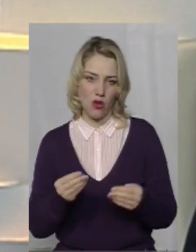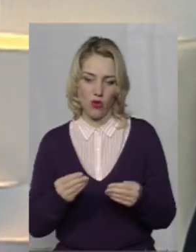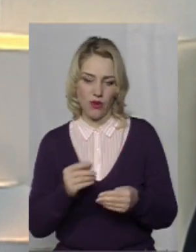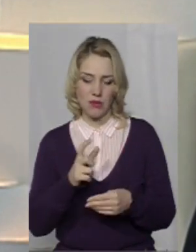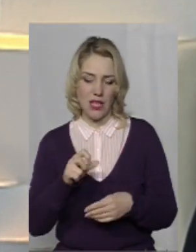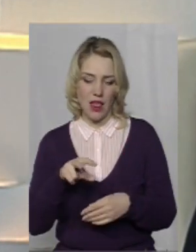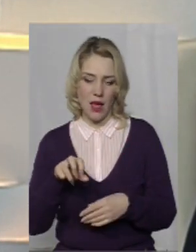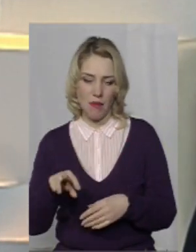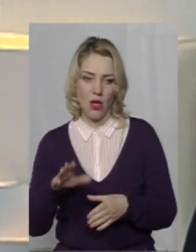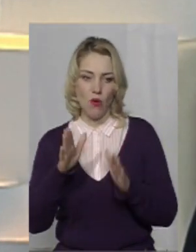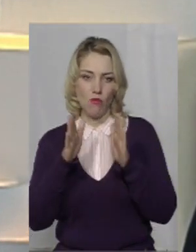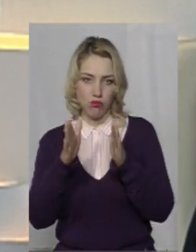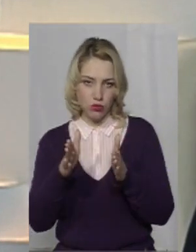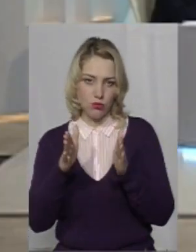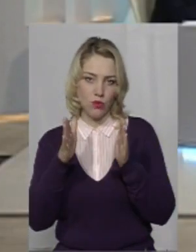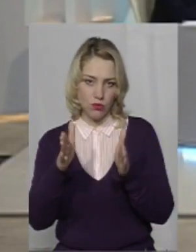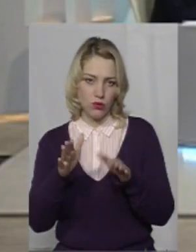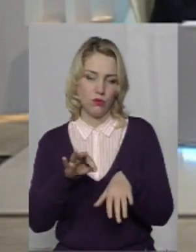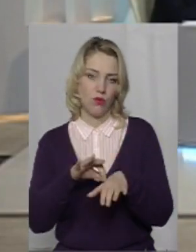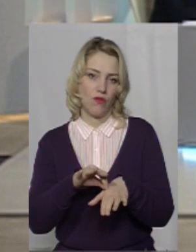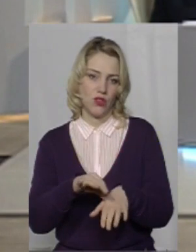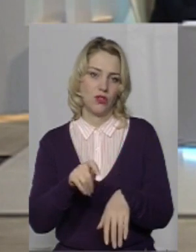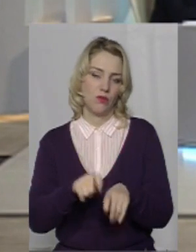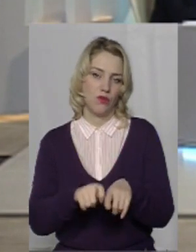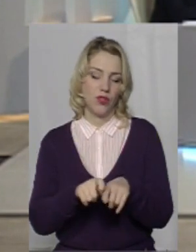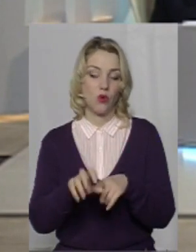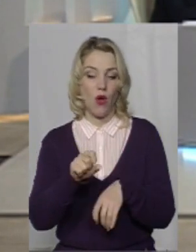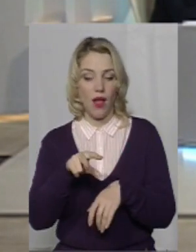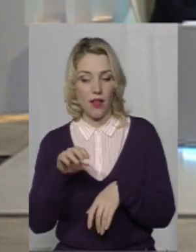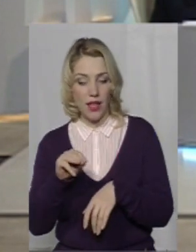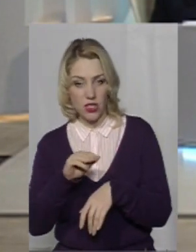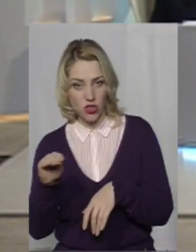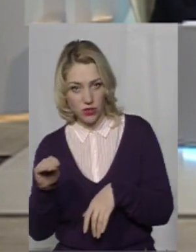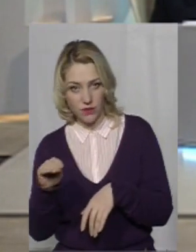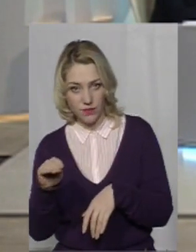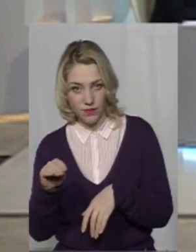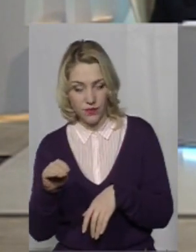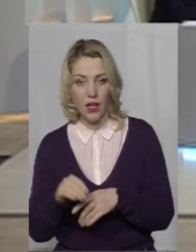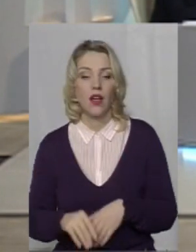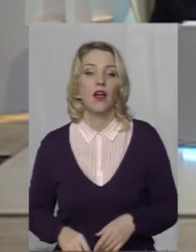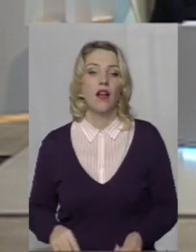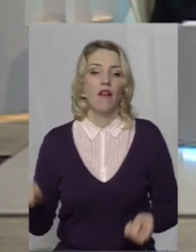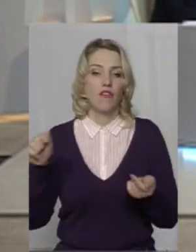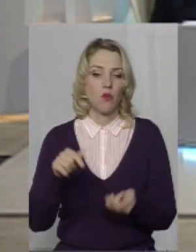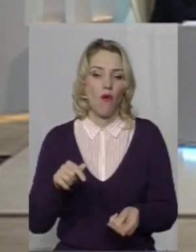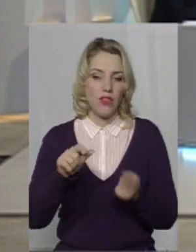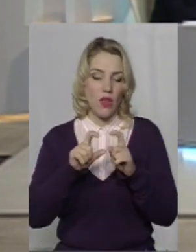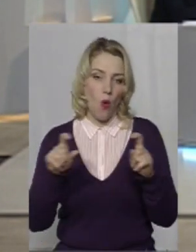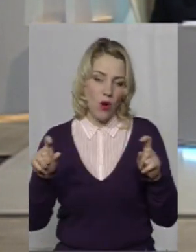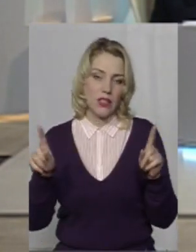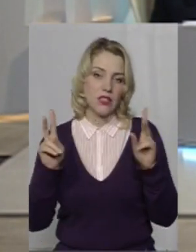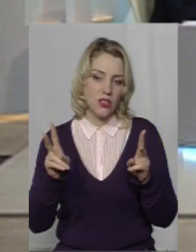залам будемо проводити перевірку. Але ж, відповідні органи,